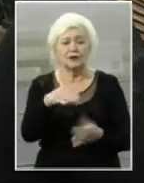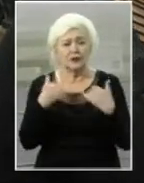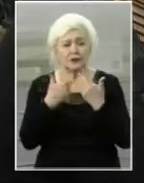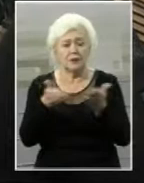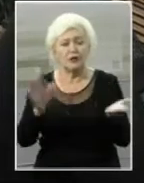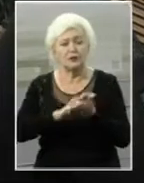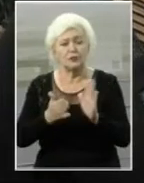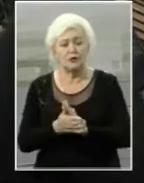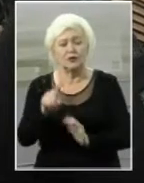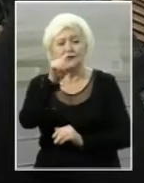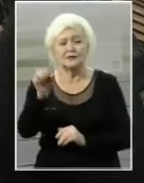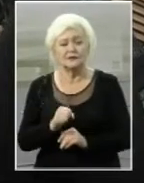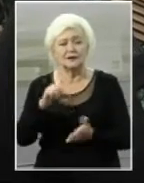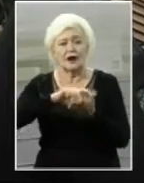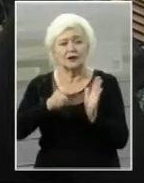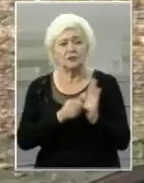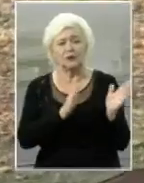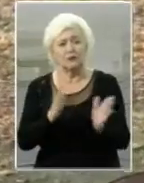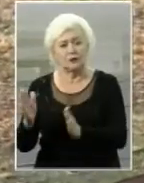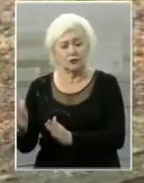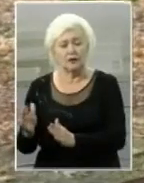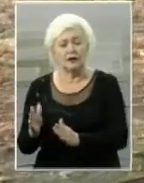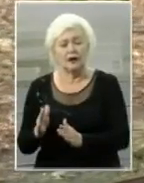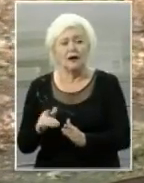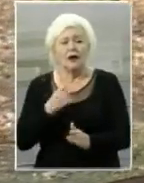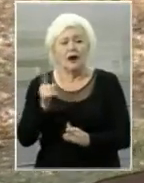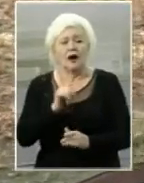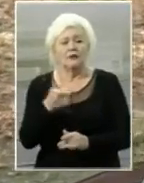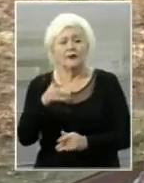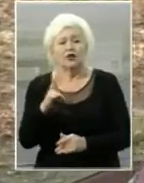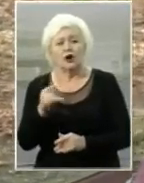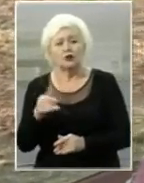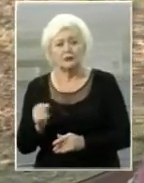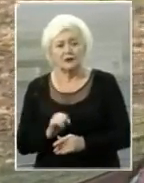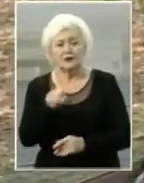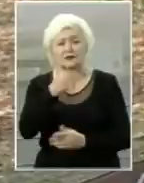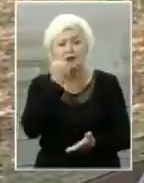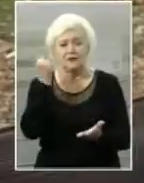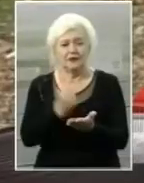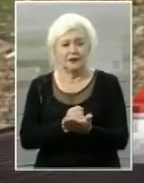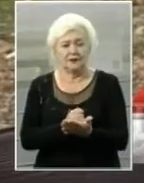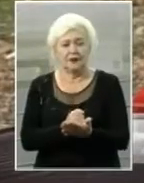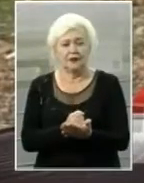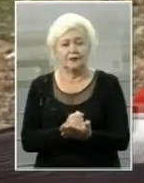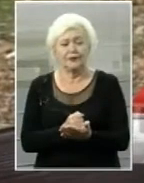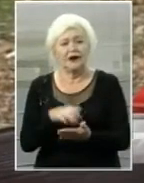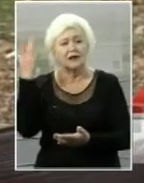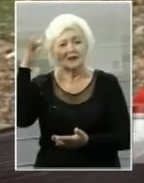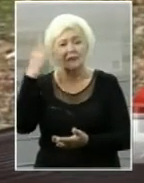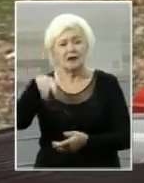ми домовилися за кімнату в гуртожитку. Неречина Олександра Горбачевського це підтвердила. З Америки